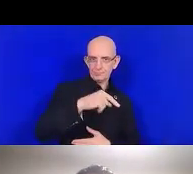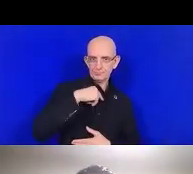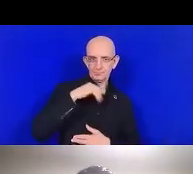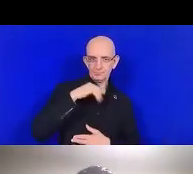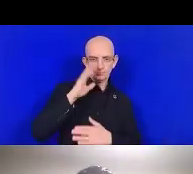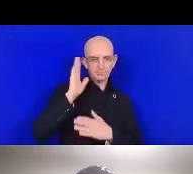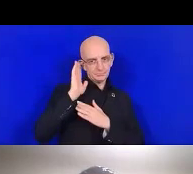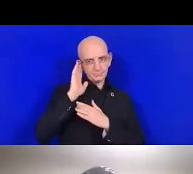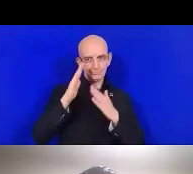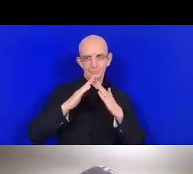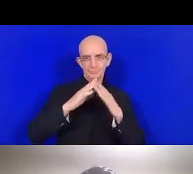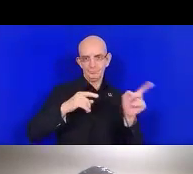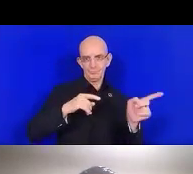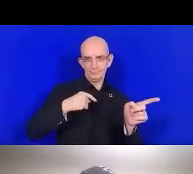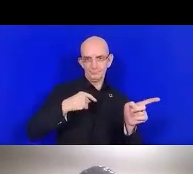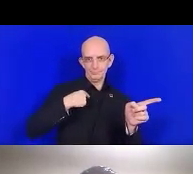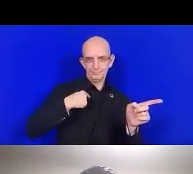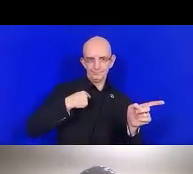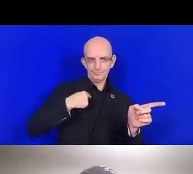D'accord.